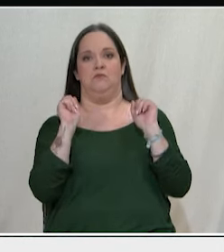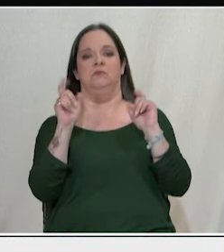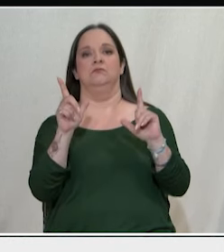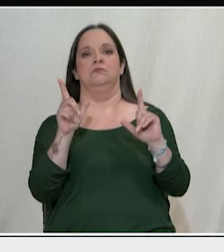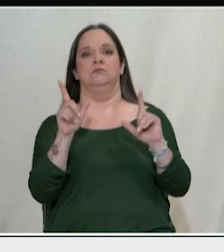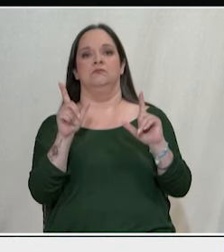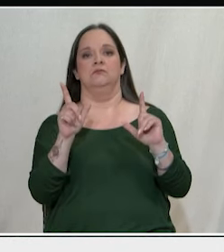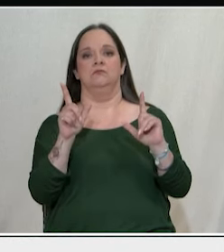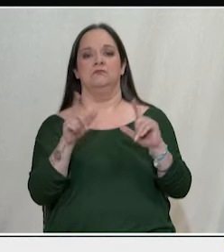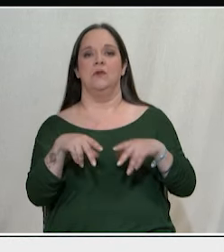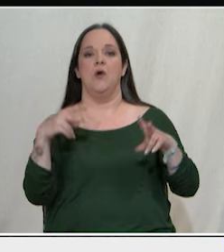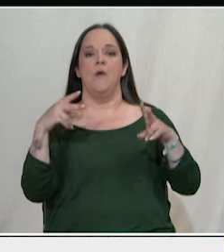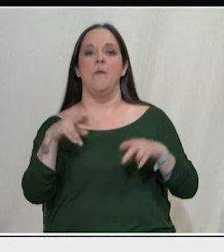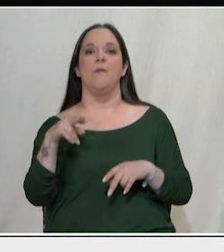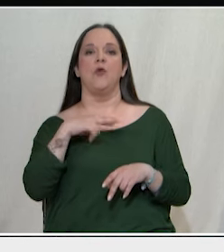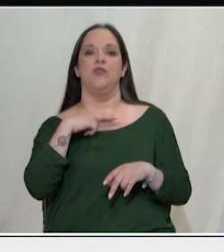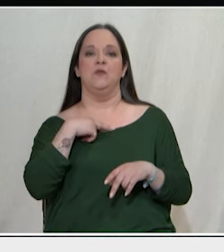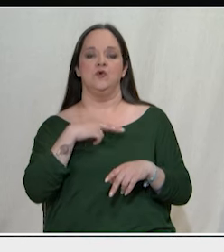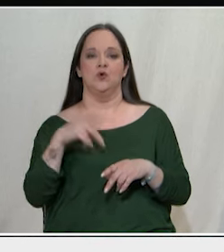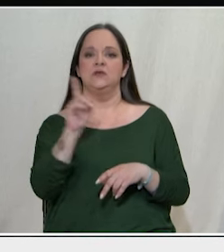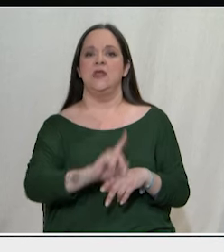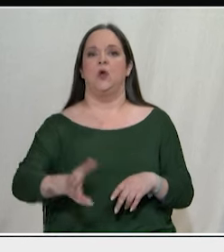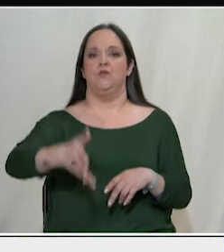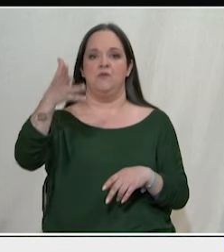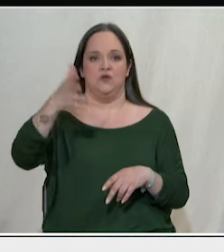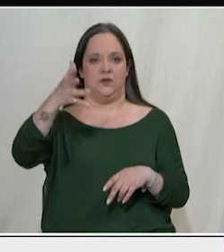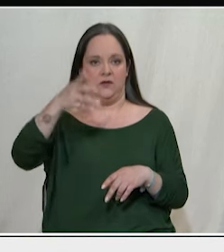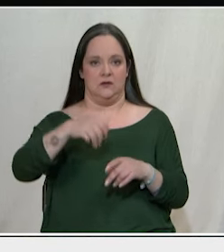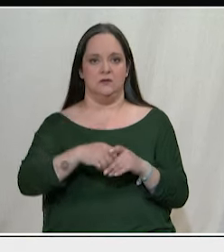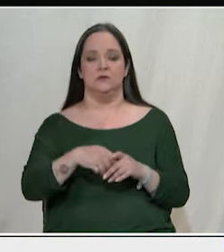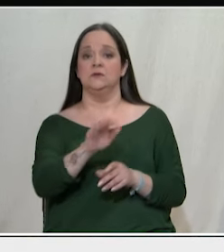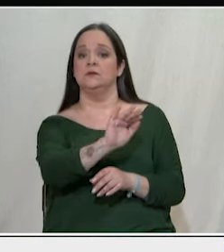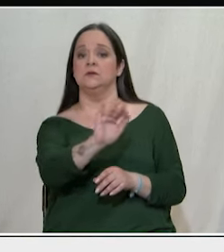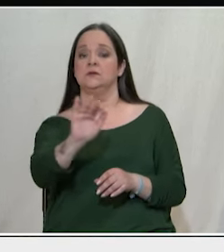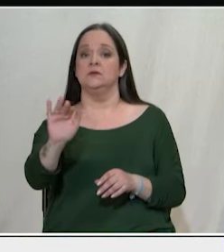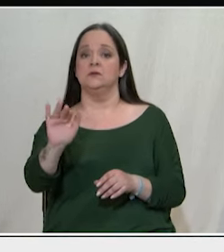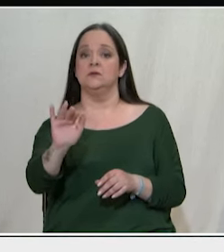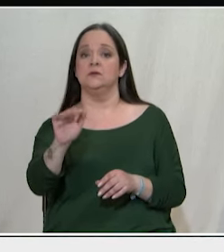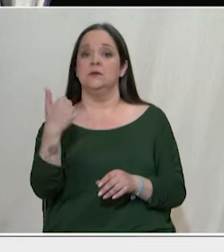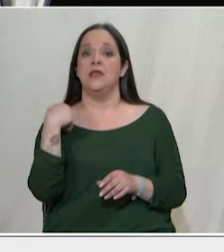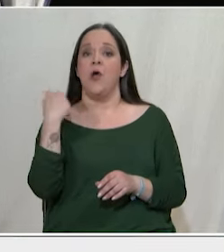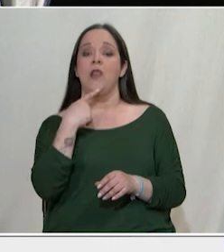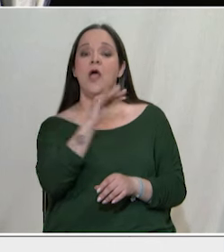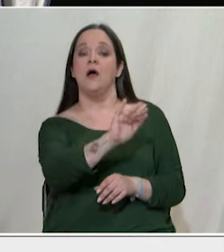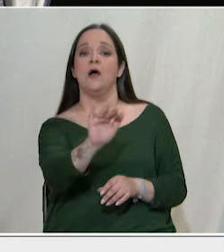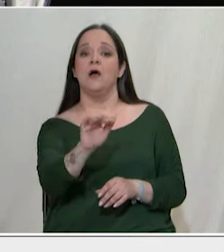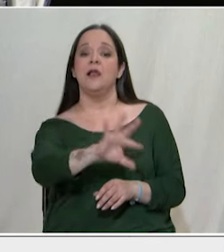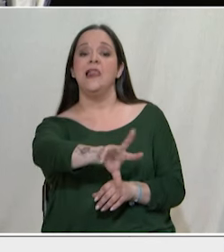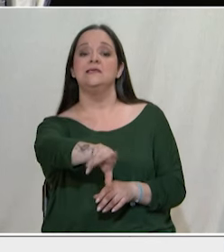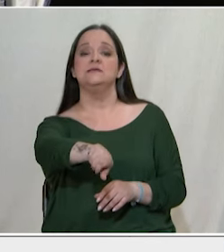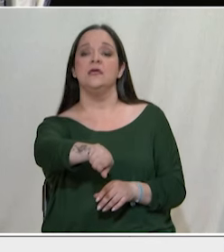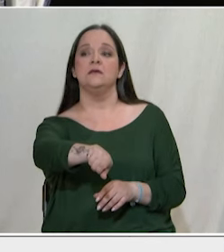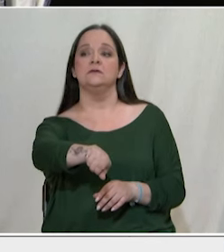ο Πρωθυπουργός ο Κυριάκος Μητσοτάκης να αποκαλεί την νεολαία που κάνει καταλήψεις ληστές λοιπόν